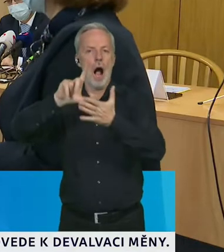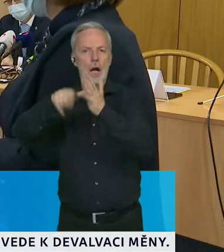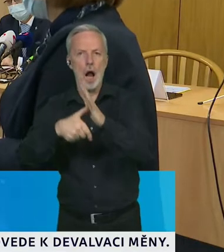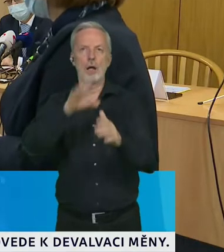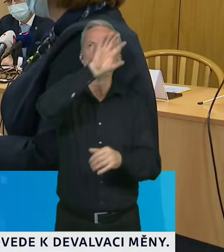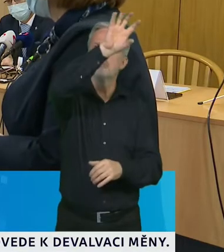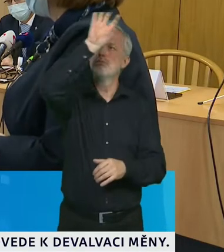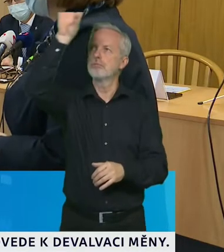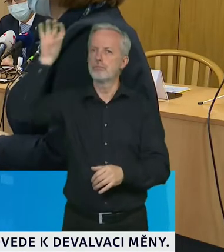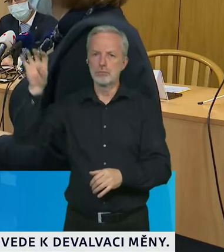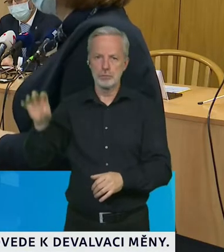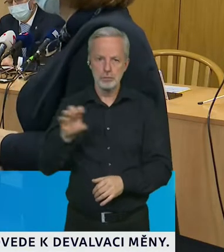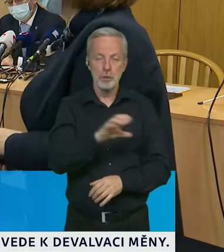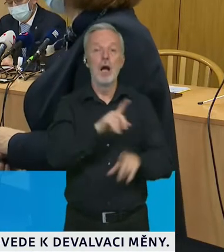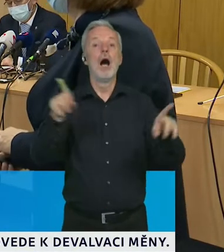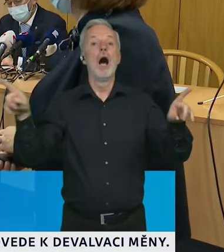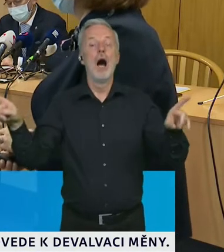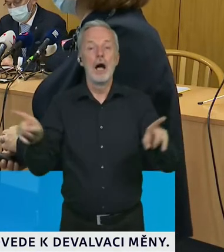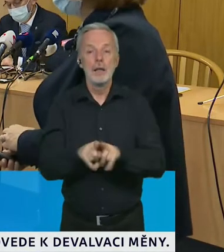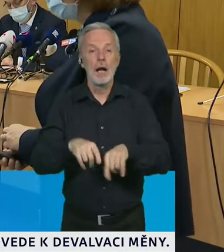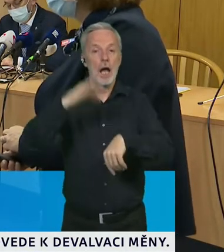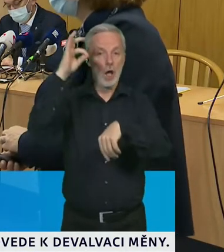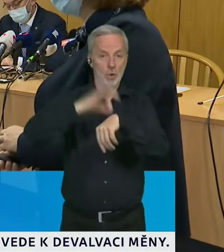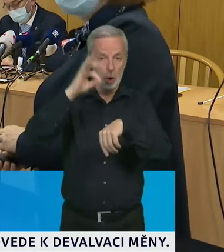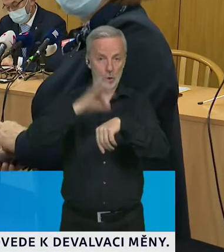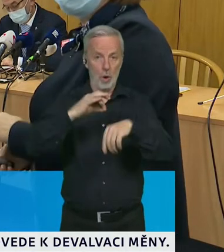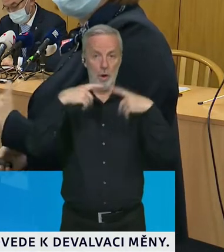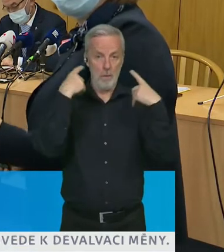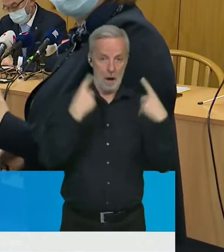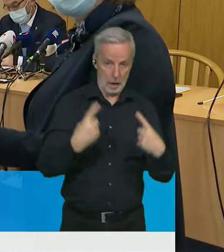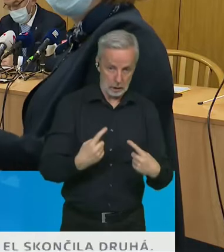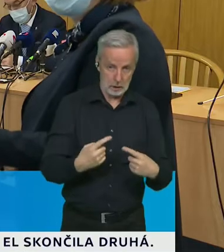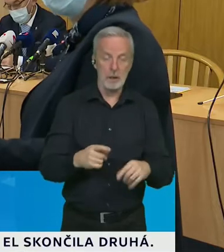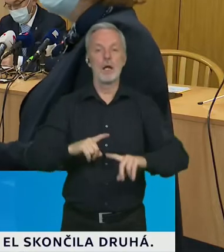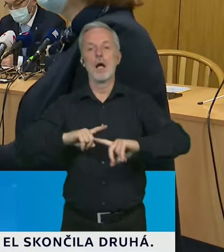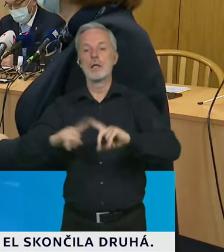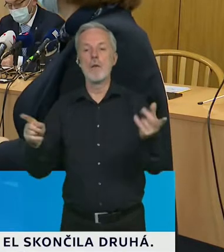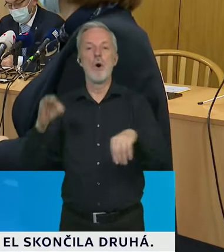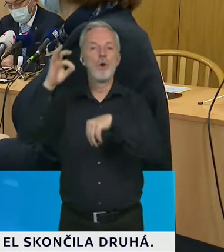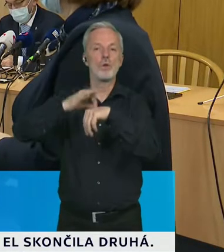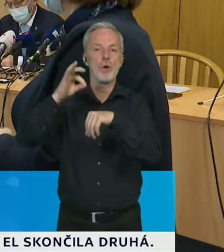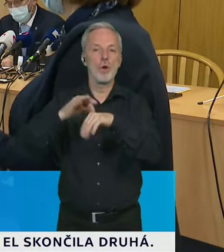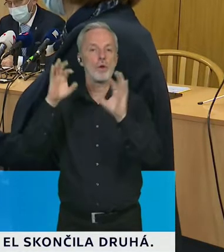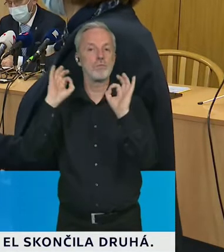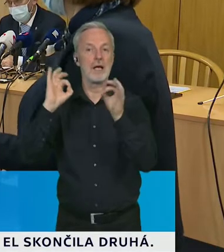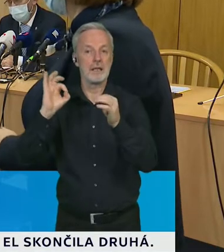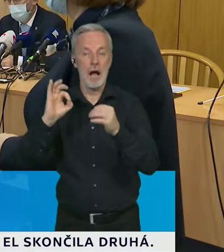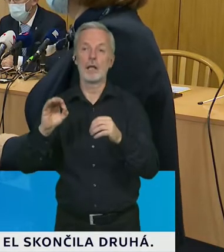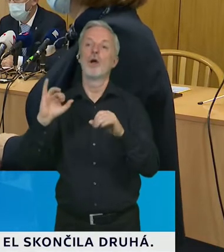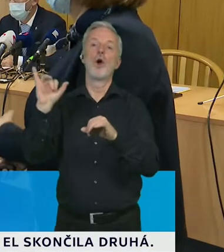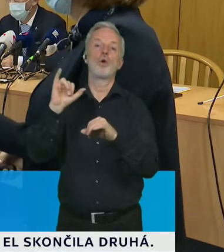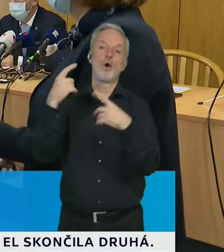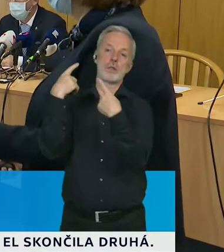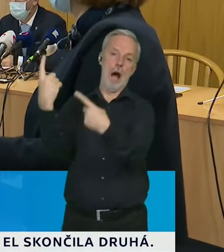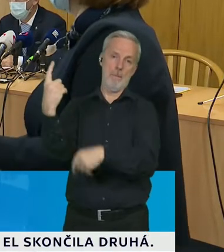praktických lékařů a ambulantních specialistů, kteří se do testování sami dobrovolně zapojují a